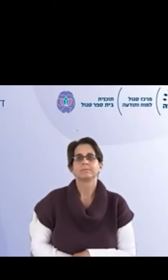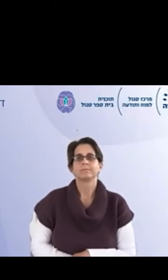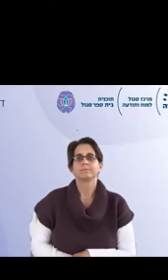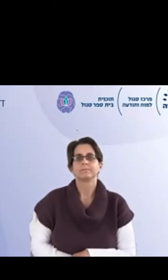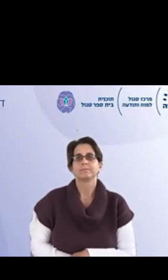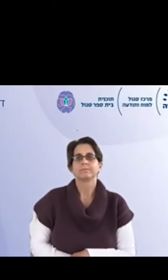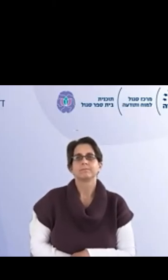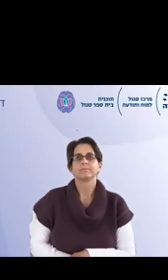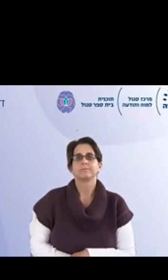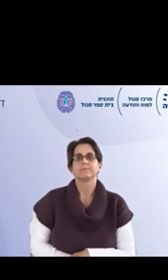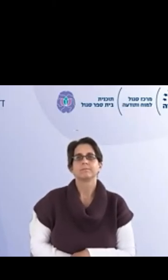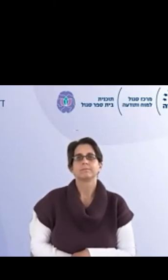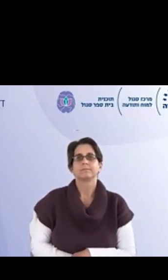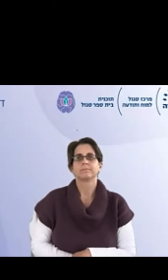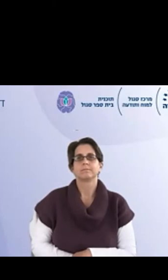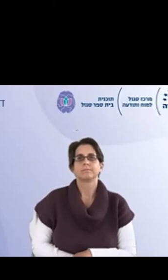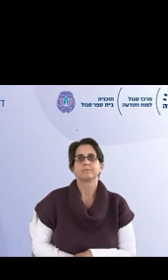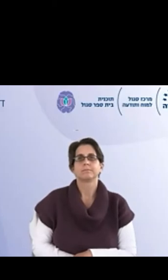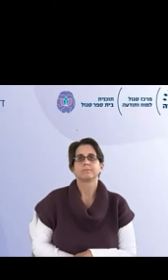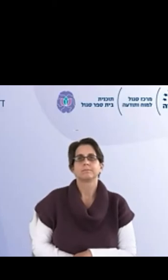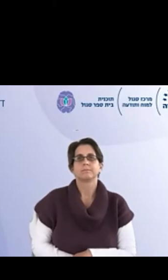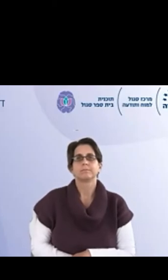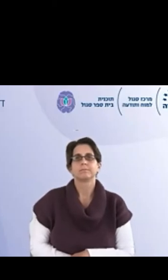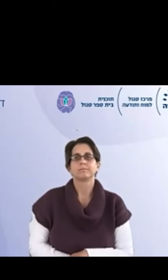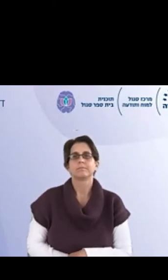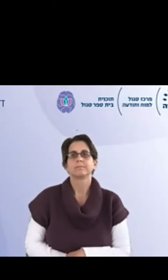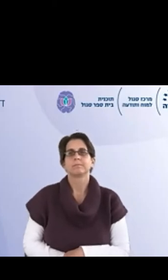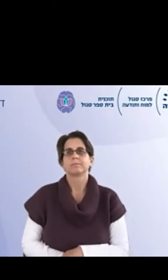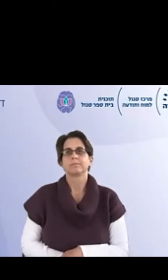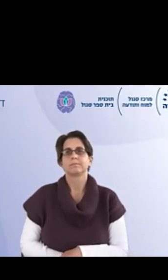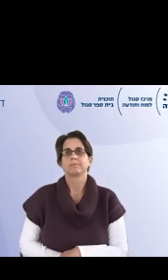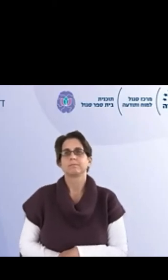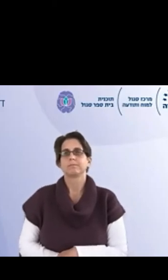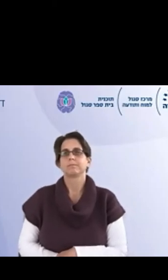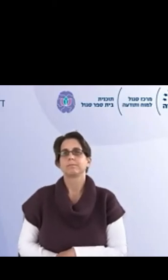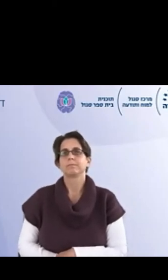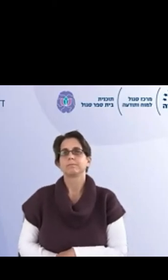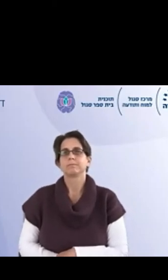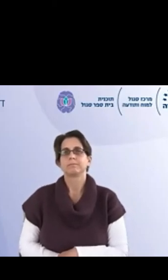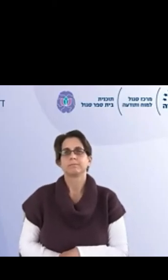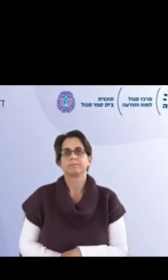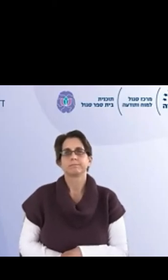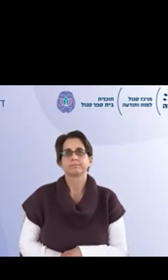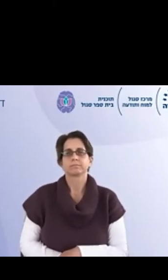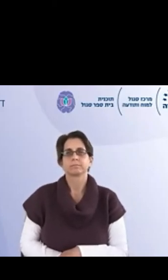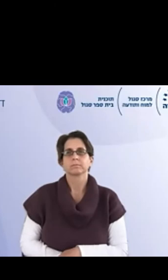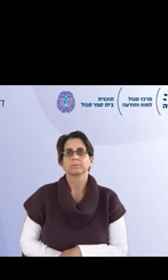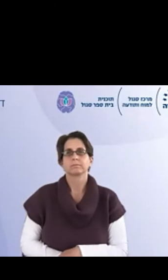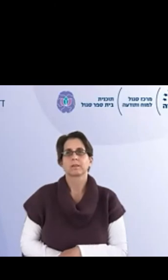היא שהמיינדפולנס יש בו משהו שהוא נכון והוא מחובר באופן אמיתי לבית הספר ולמה שנכון לעשות